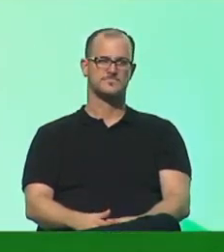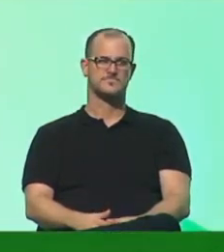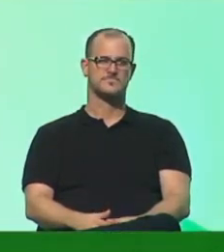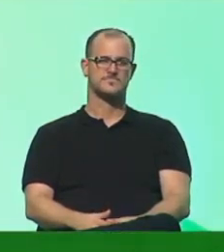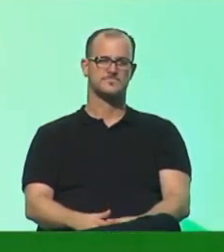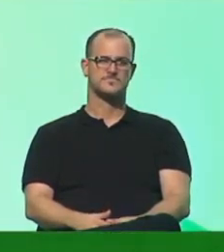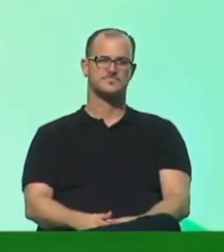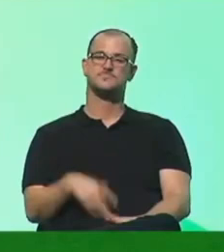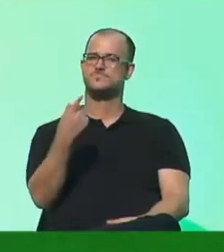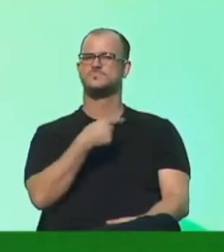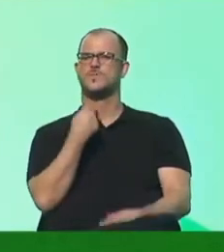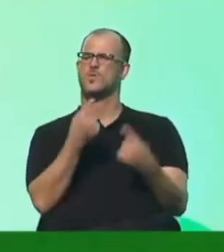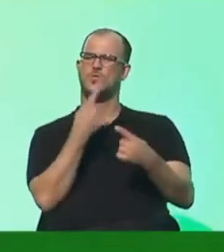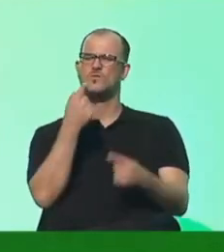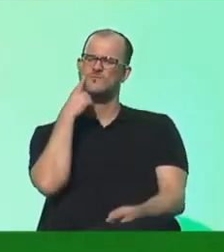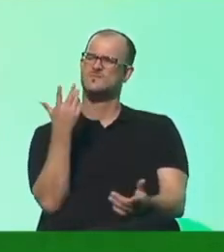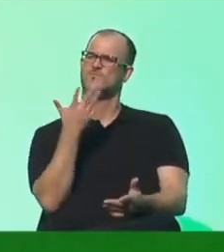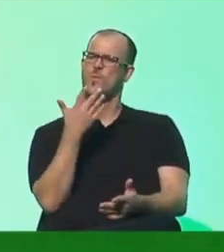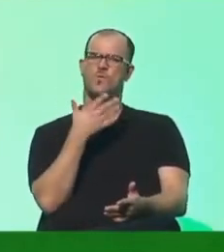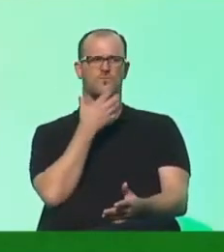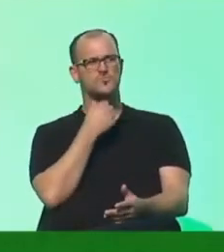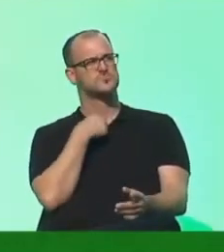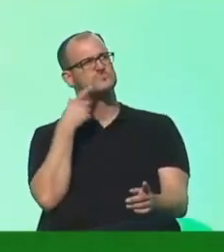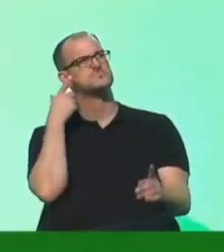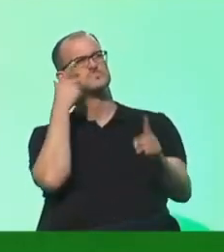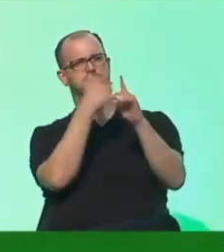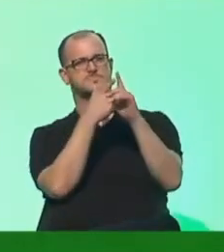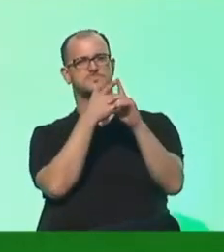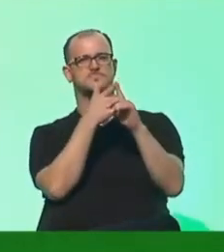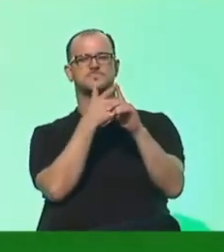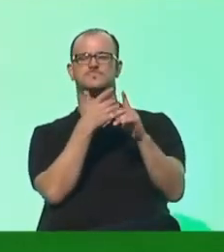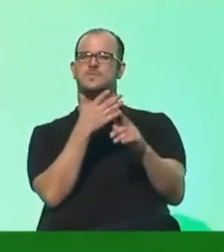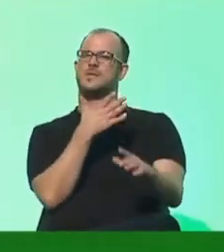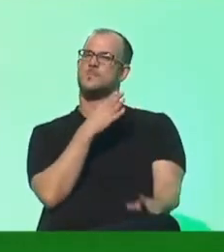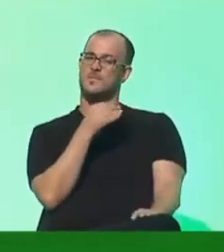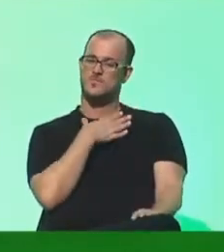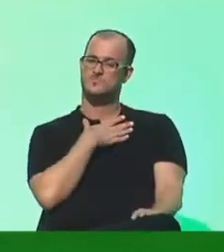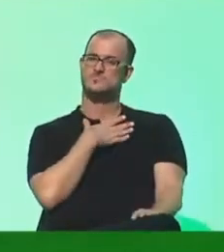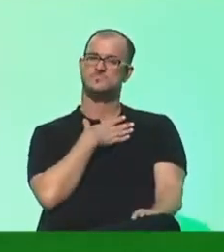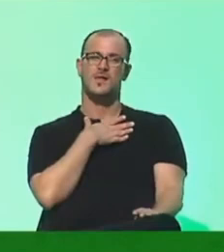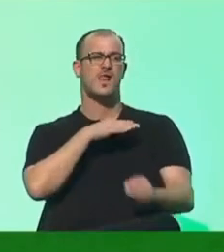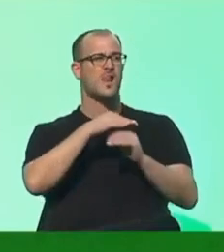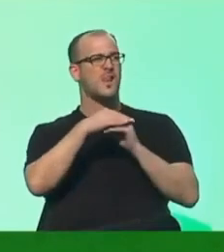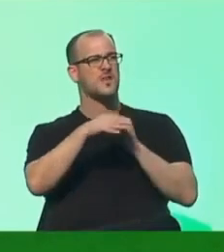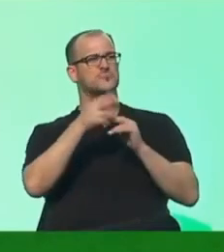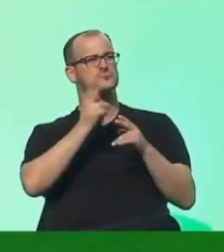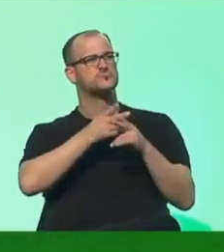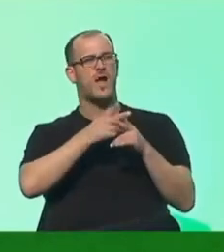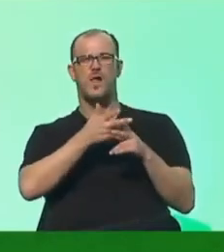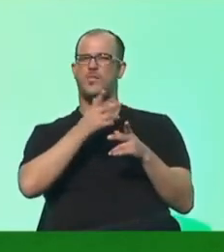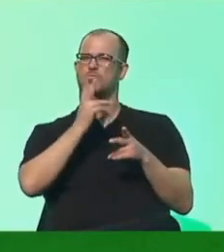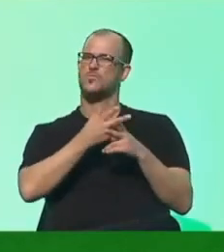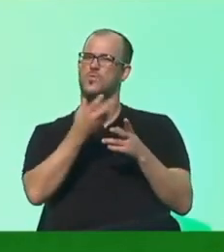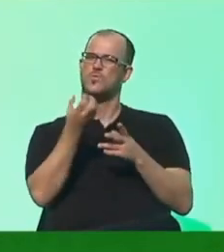Und wir Grüne wissen, wo wir hinwollen mit unserem NRW. Mit uns wird das Land von Stahle und Kohl zur